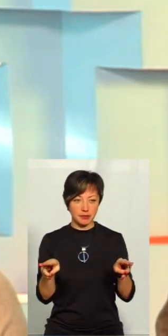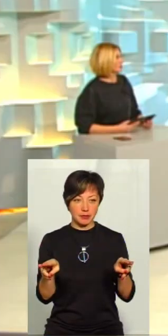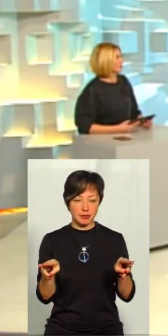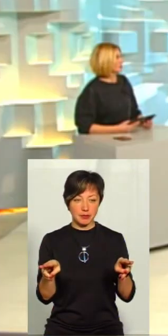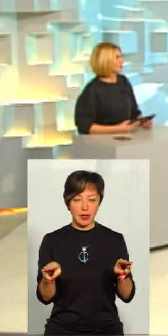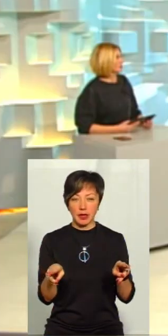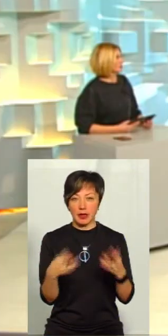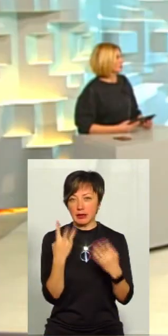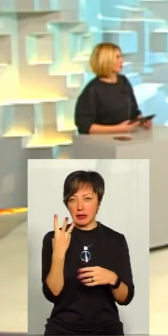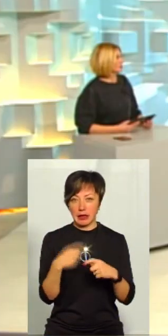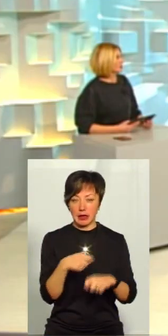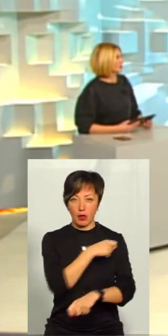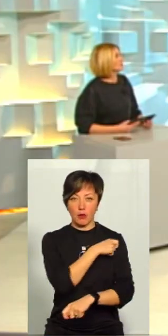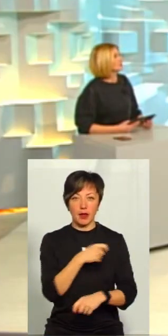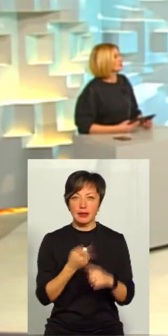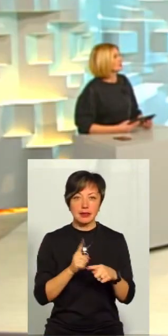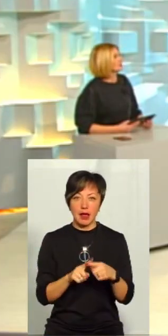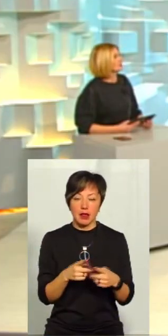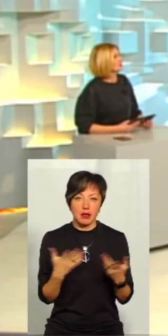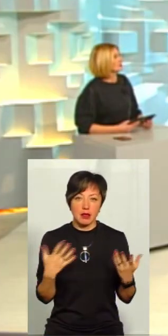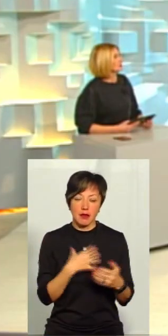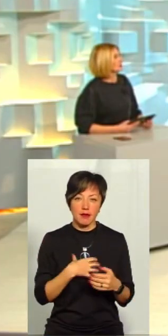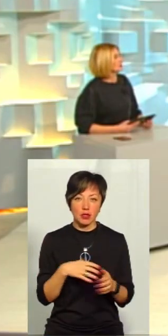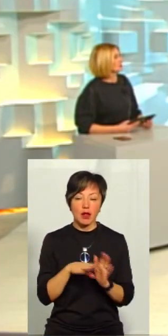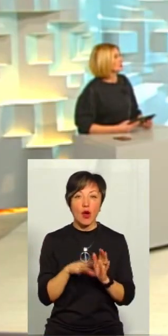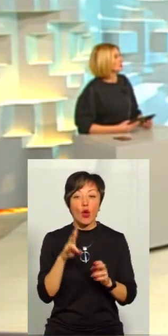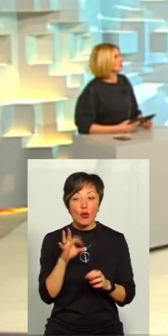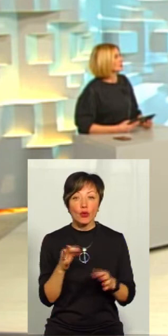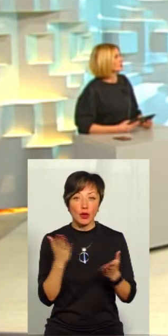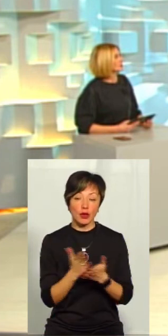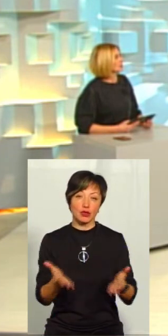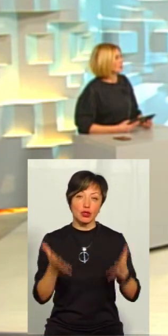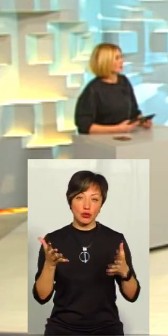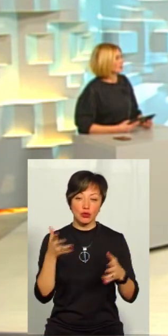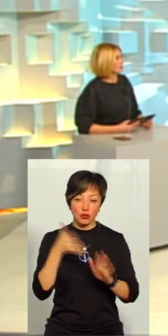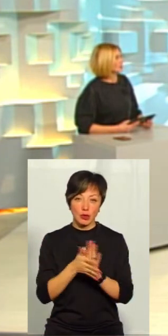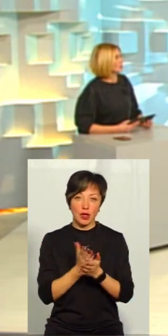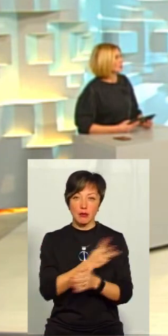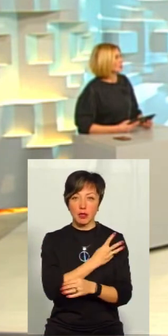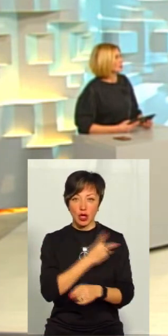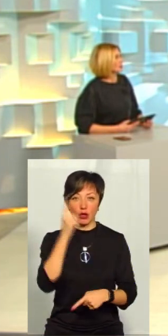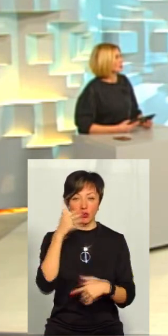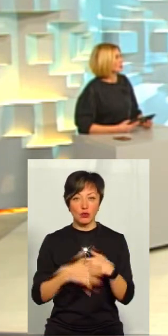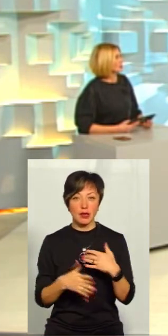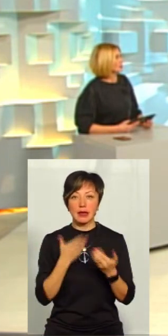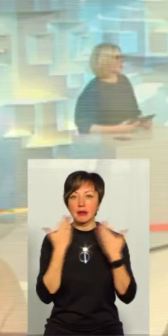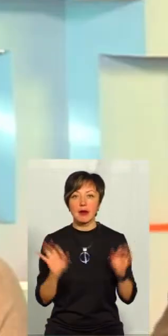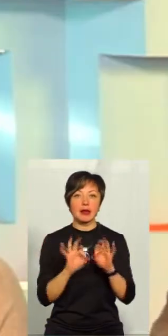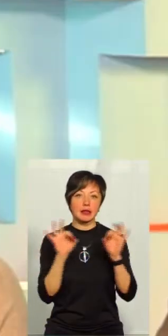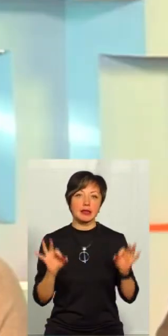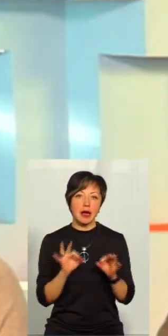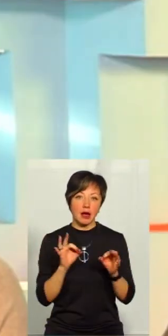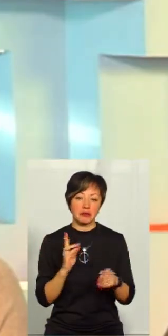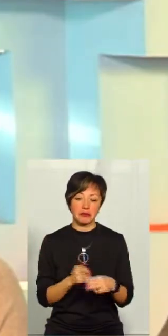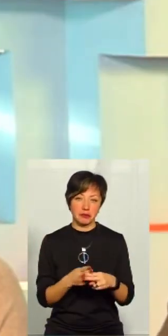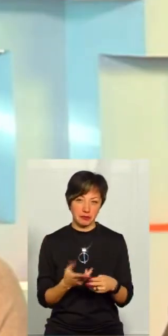різниця в три кілометри. Тобто, то не є принципово. Але є тут чітко зрозуміло, що є бажання, є розуміння і нема ніяких